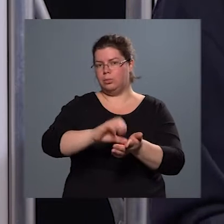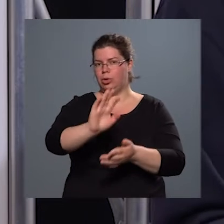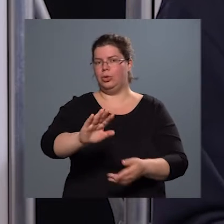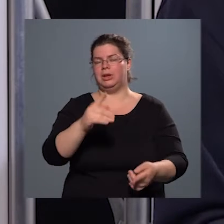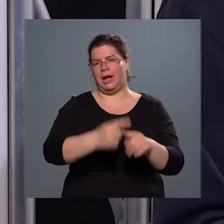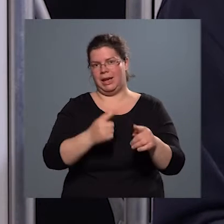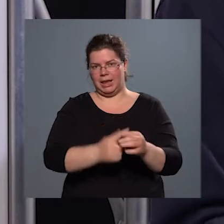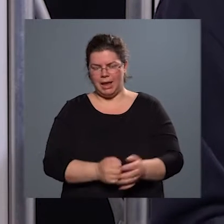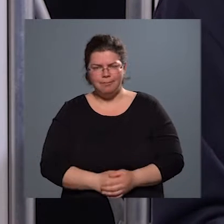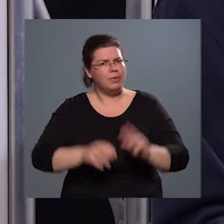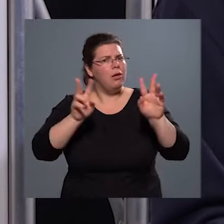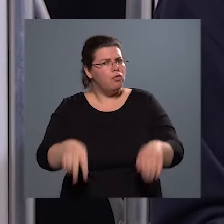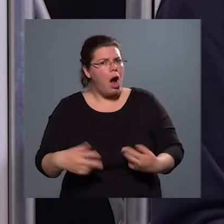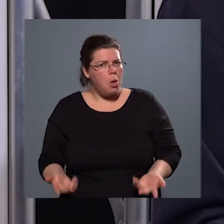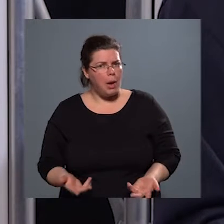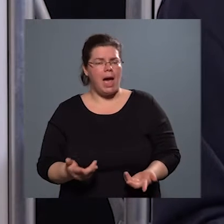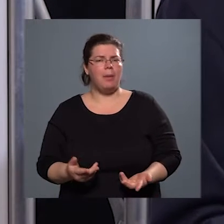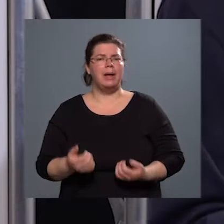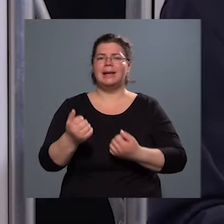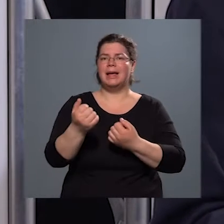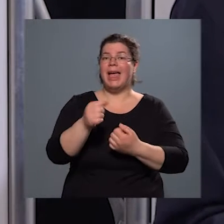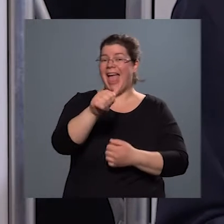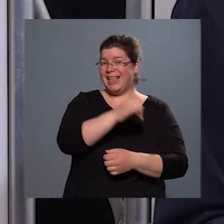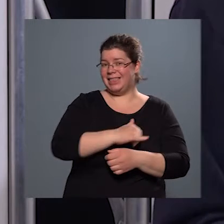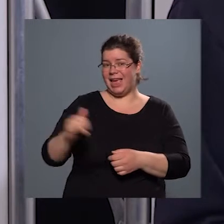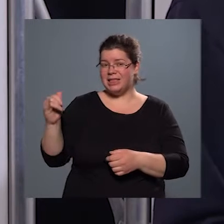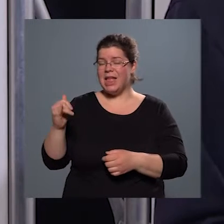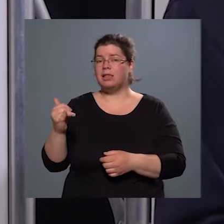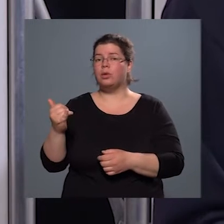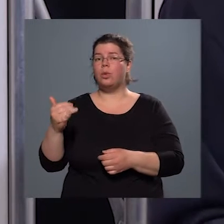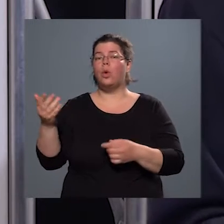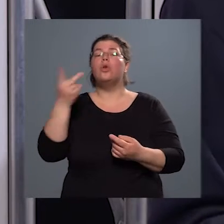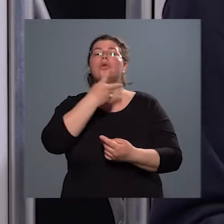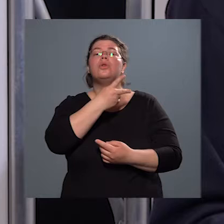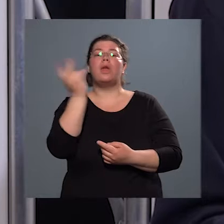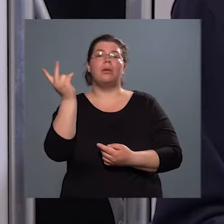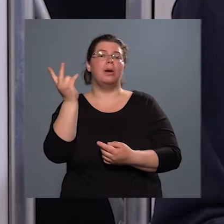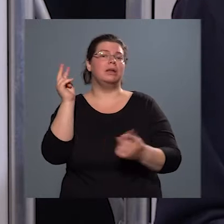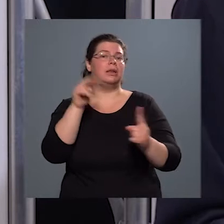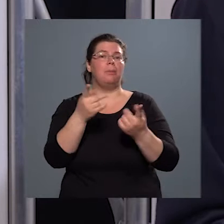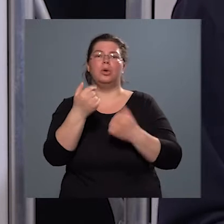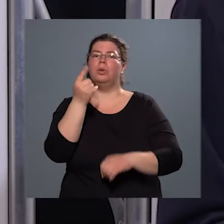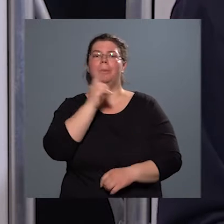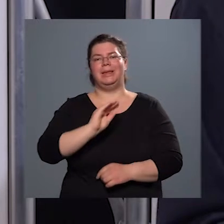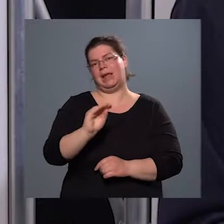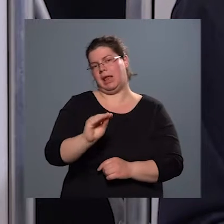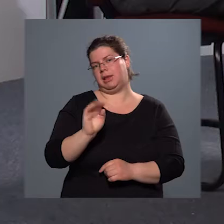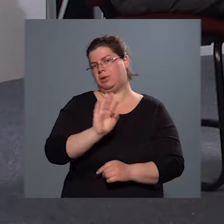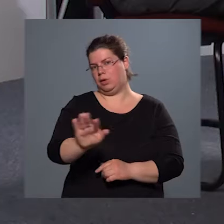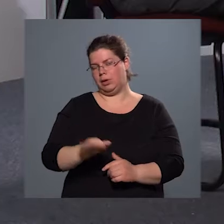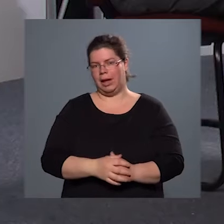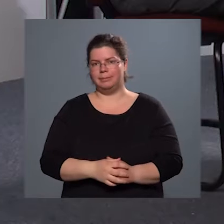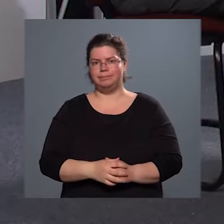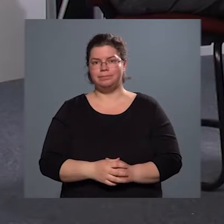Valójában az egyeztendő szakmai szempontból mit jelentett az önök életében?